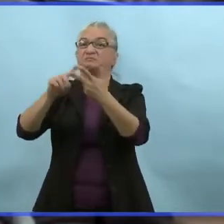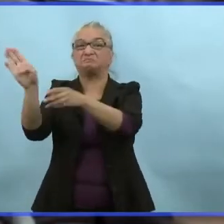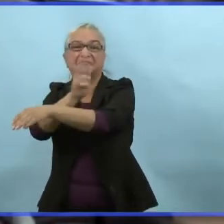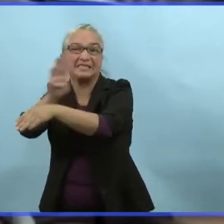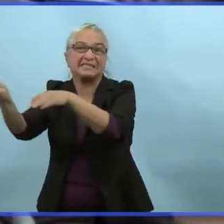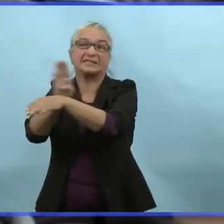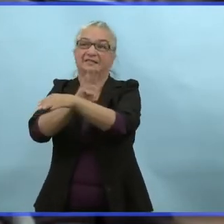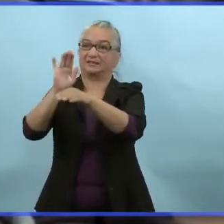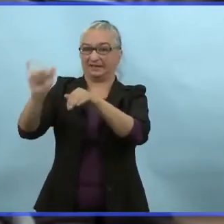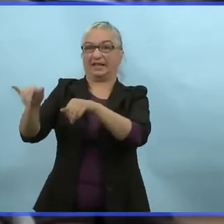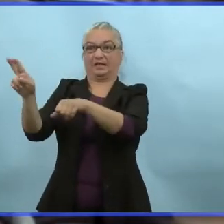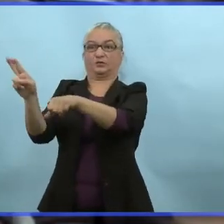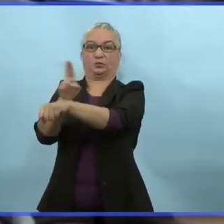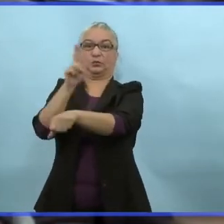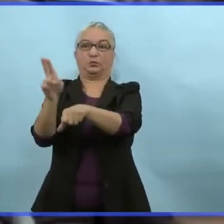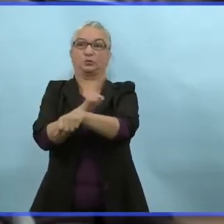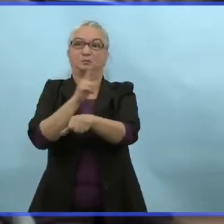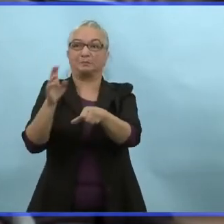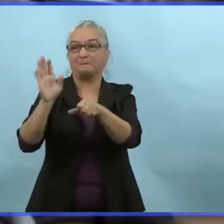membres du personnel.